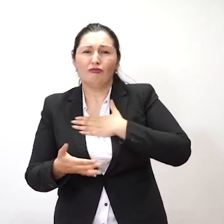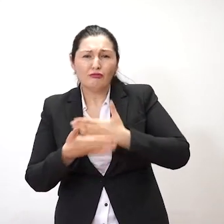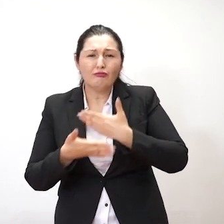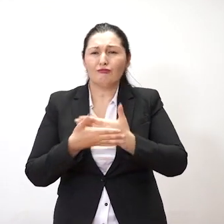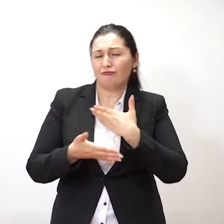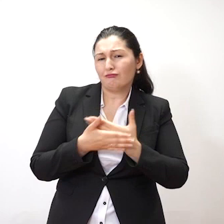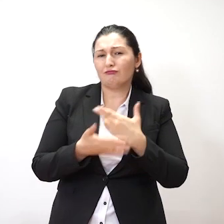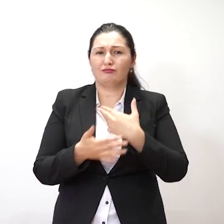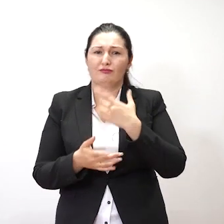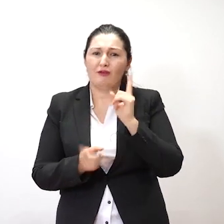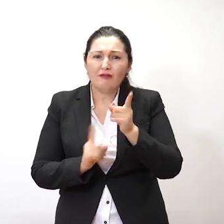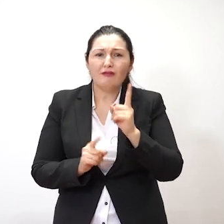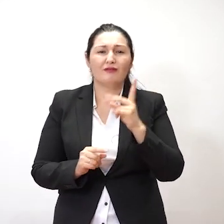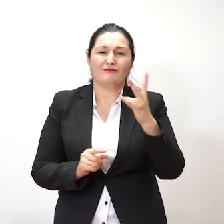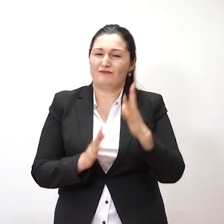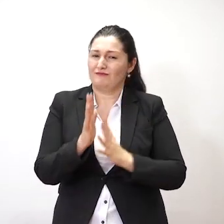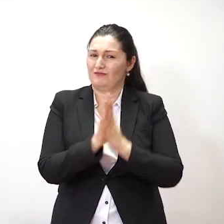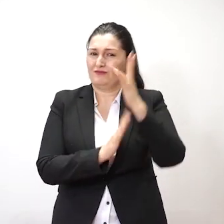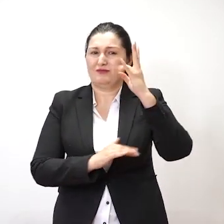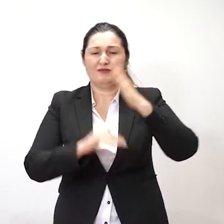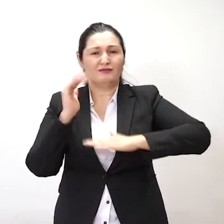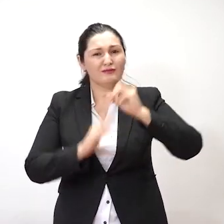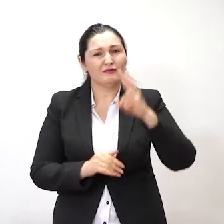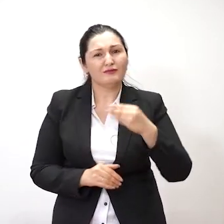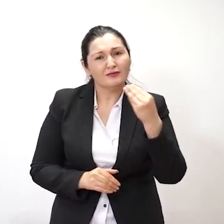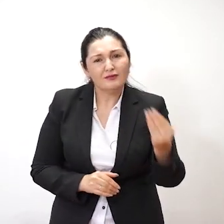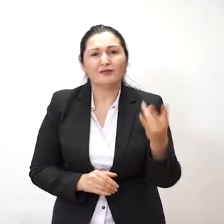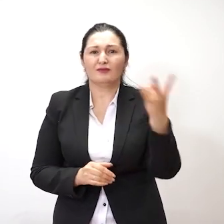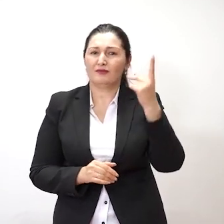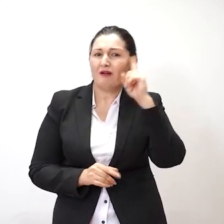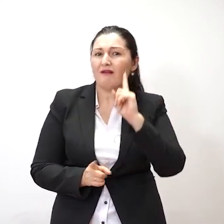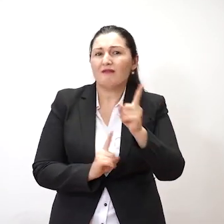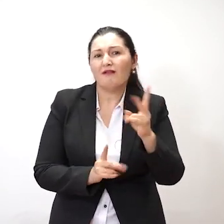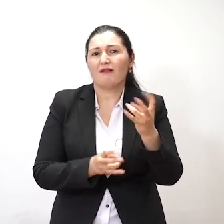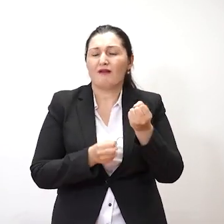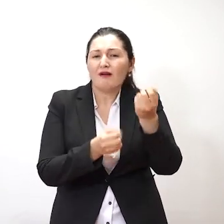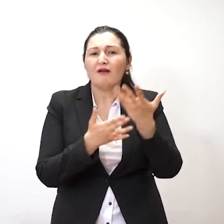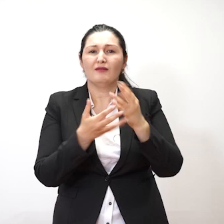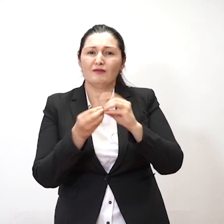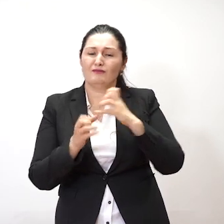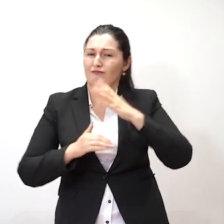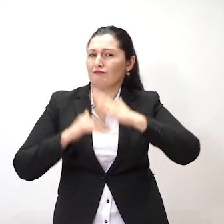میخونم که میوبخش بسیارم یعنی امترد من اجواب شوی شوش موسیقی